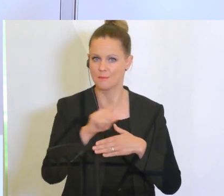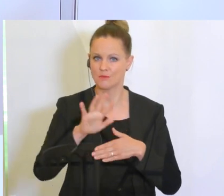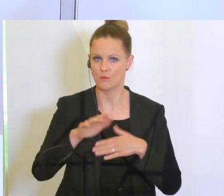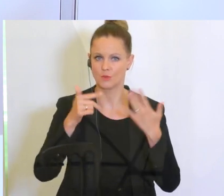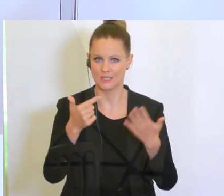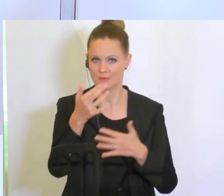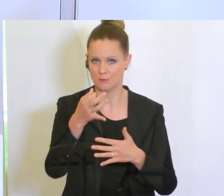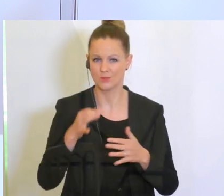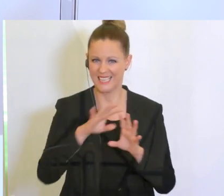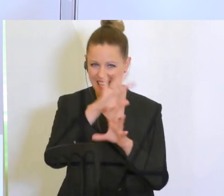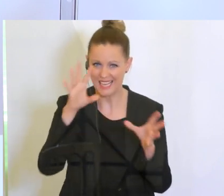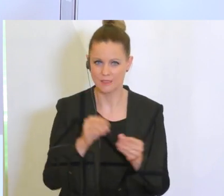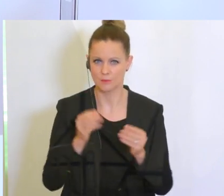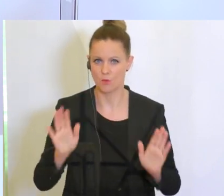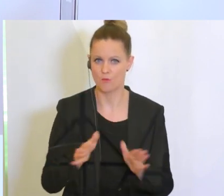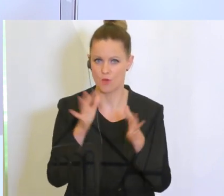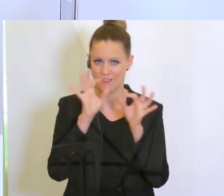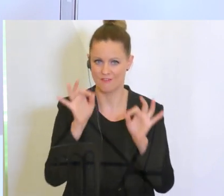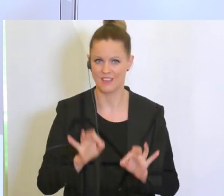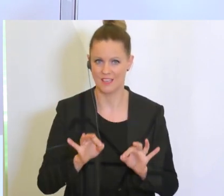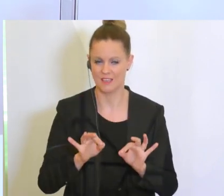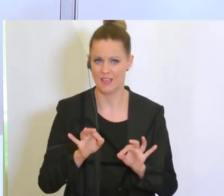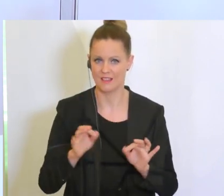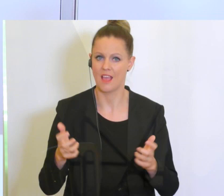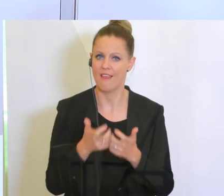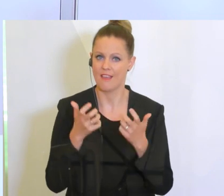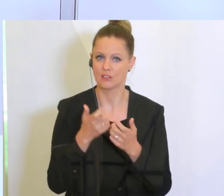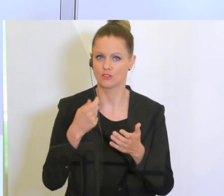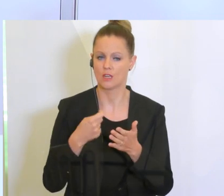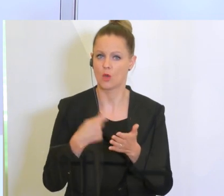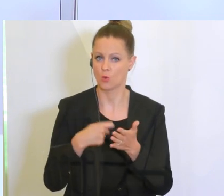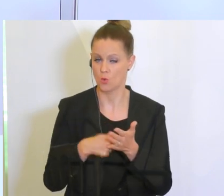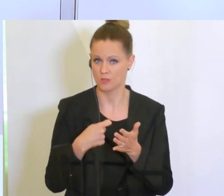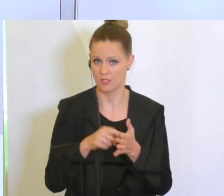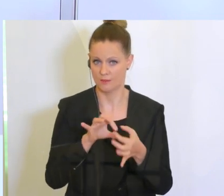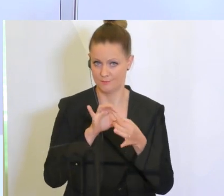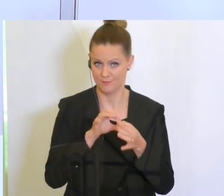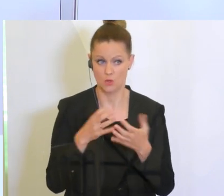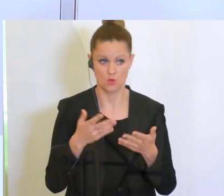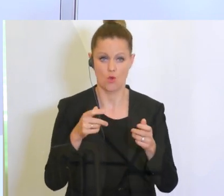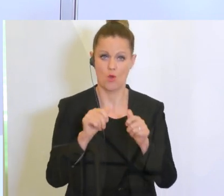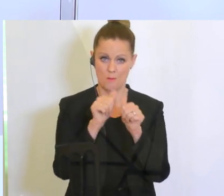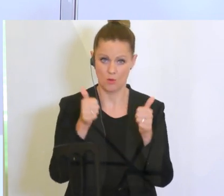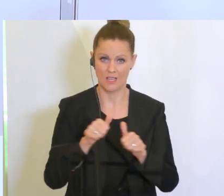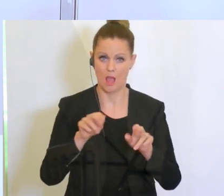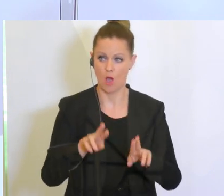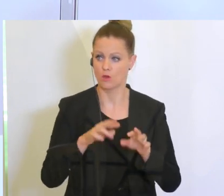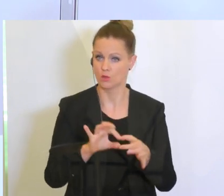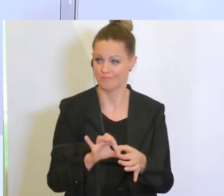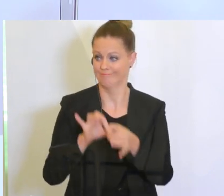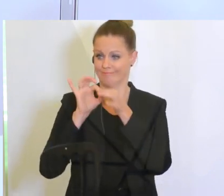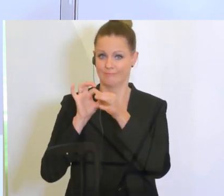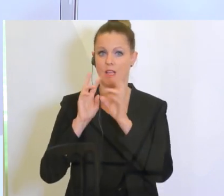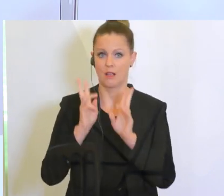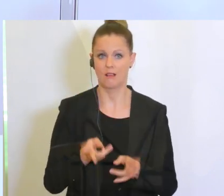Prozent der insgesamt förderfähigen Herstellerkosten betragen. Dieses Modell wird auch rückwirkend anwendbar sein,